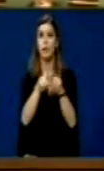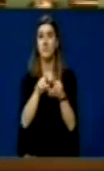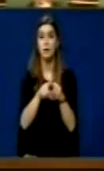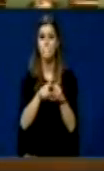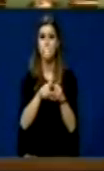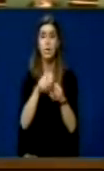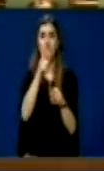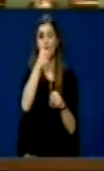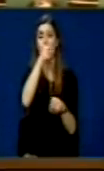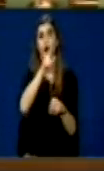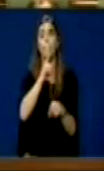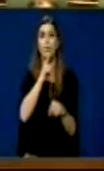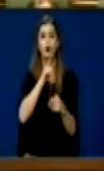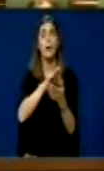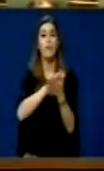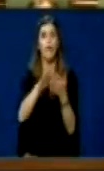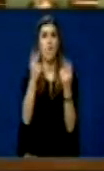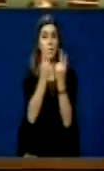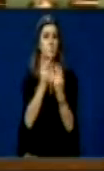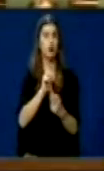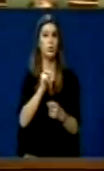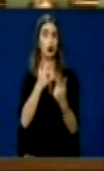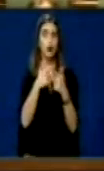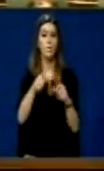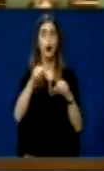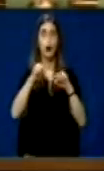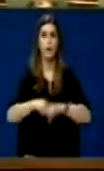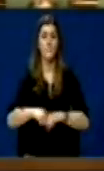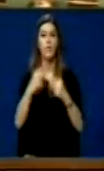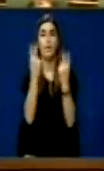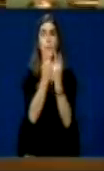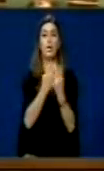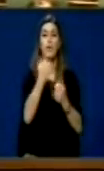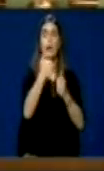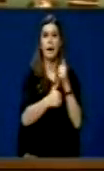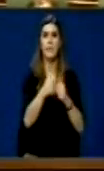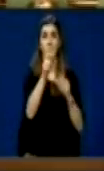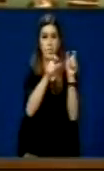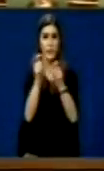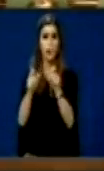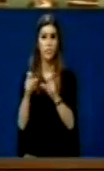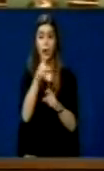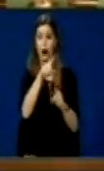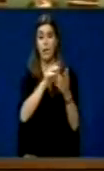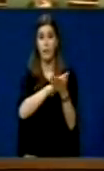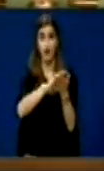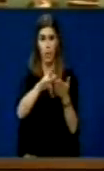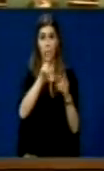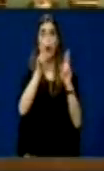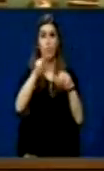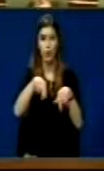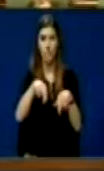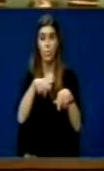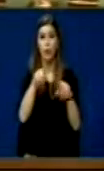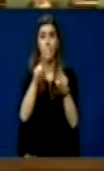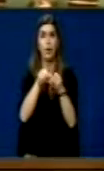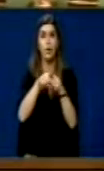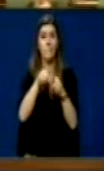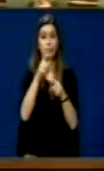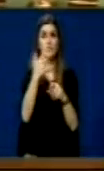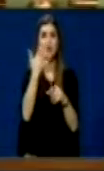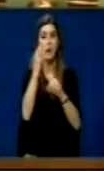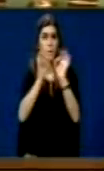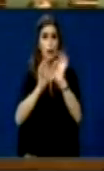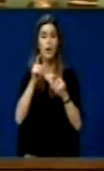dhe niko sështë as të falishin në këtë rast nga qeveria barabarë me kriminelet. Amnistija atyre u takon, për jo duke qenë